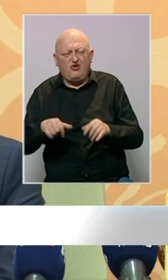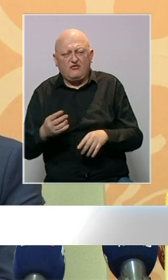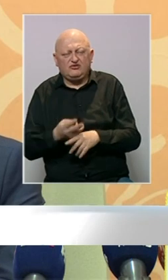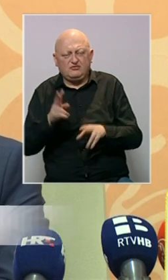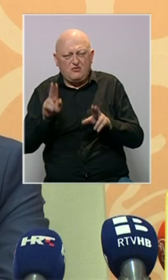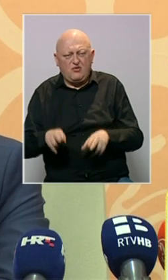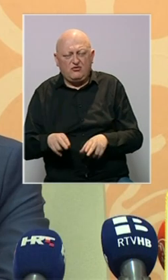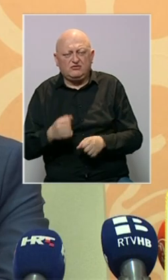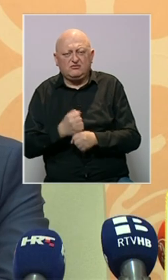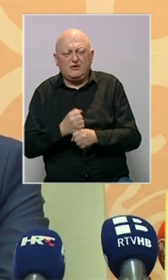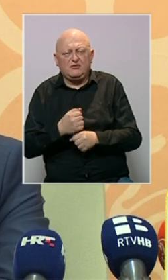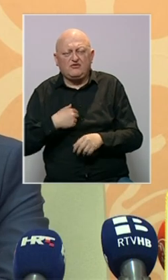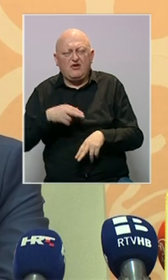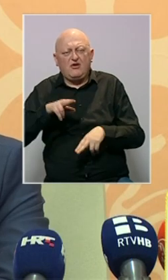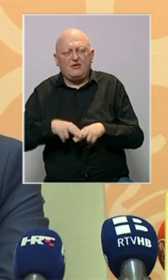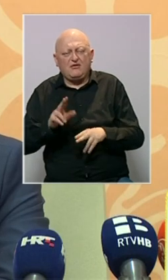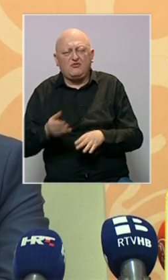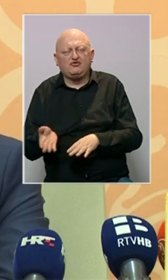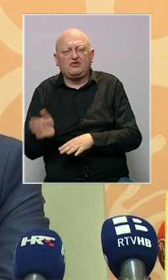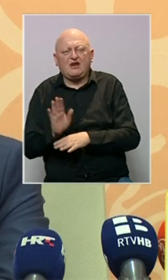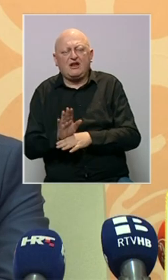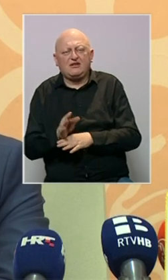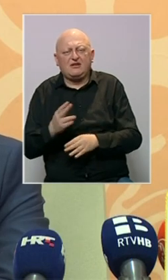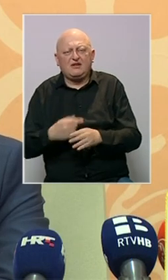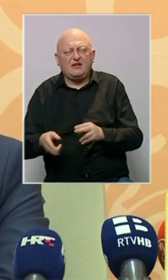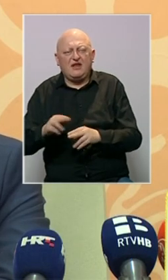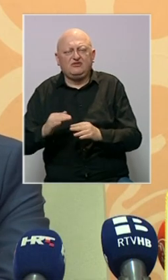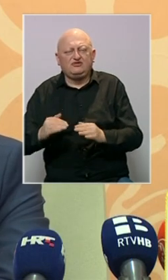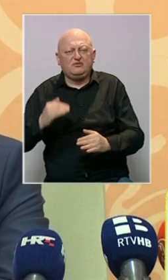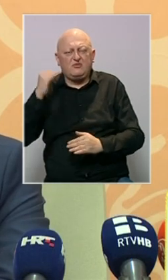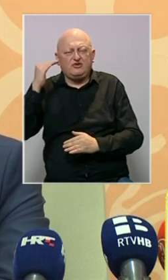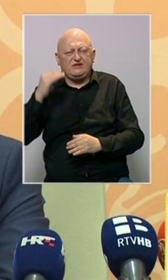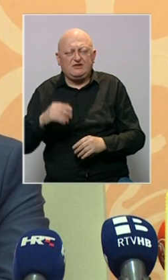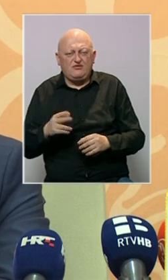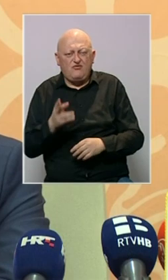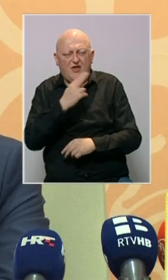imaju mogućnost da ostvare svoje pravo da se mogu kandidovati za najviše pozicije u vlasti.